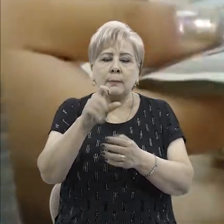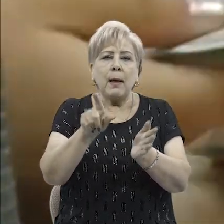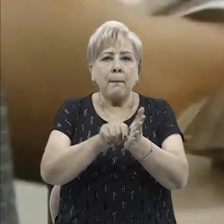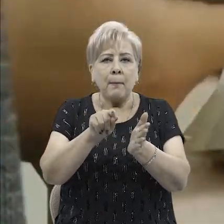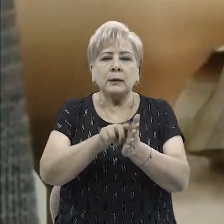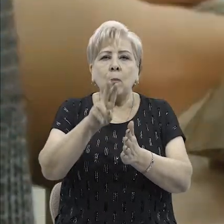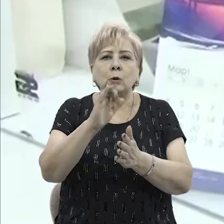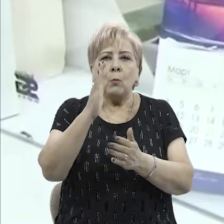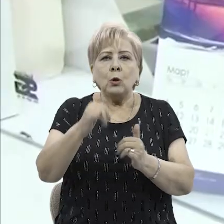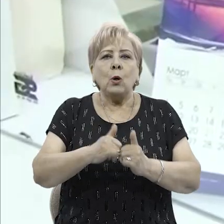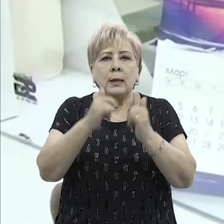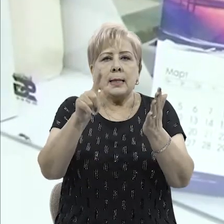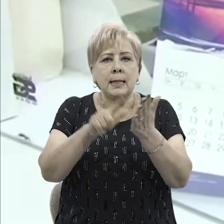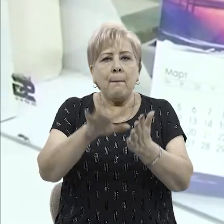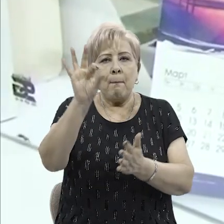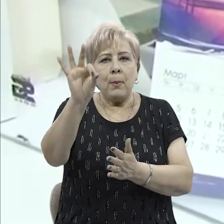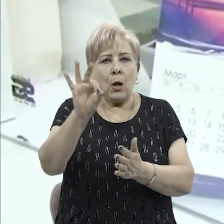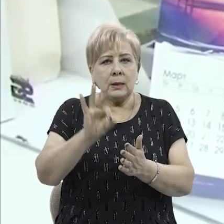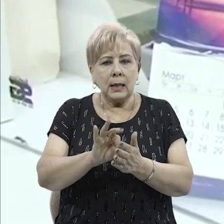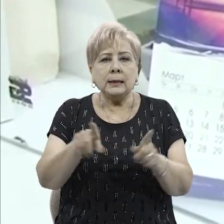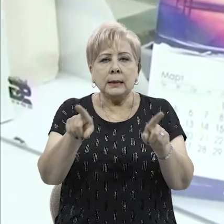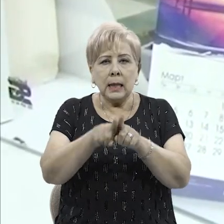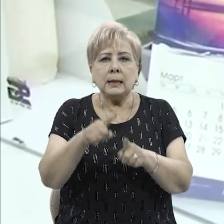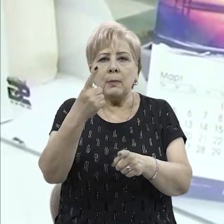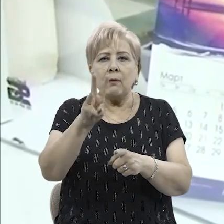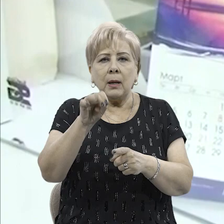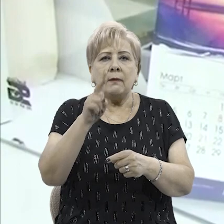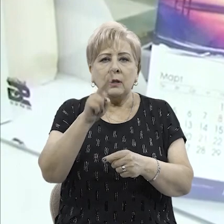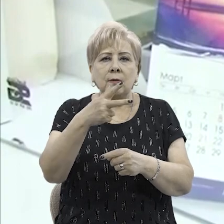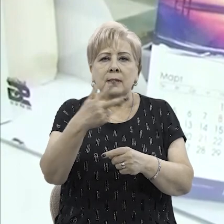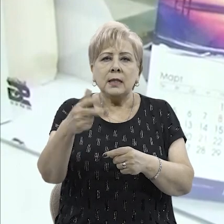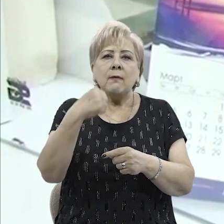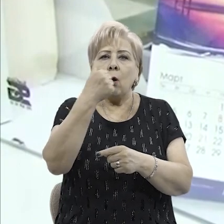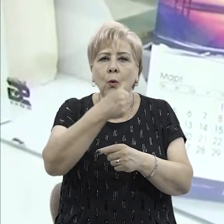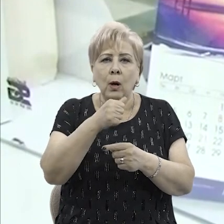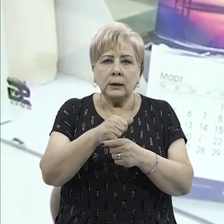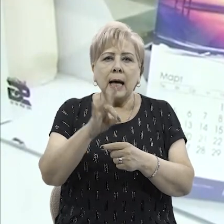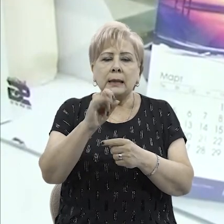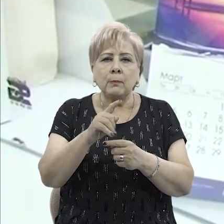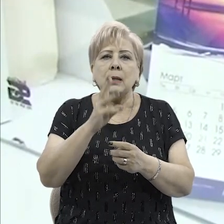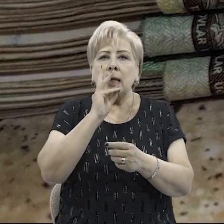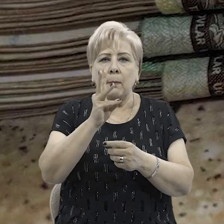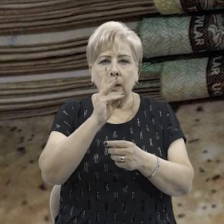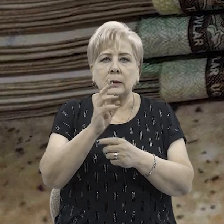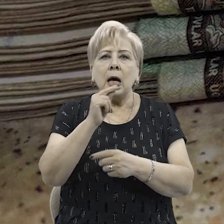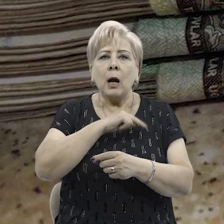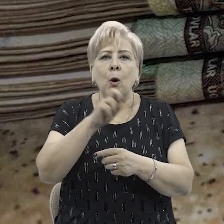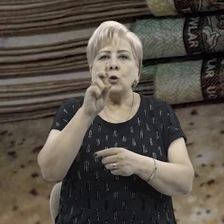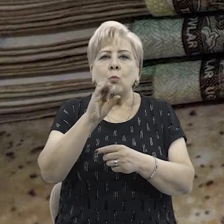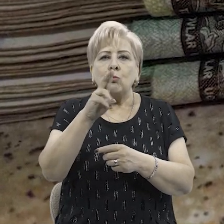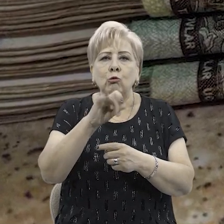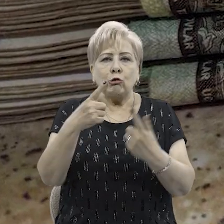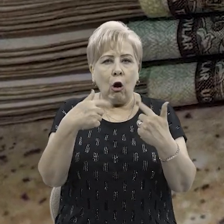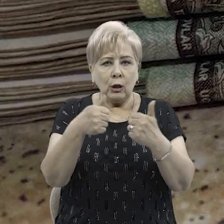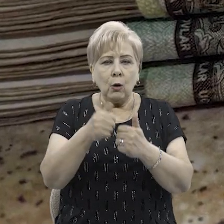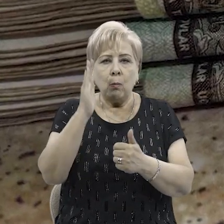пенсии и пособий будет увеличен на 7%. Также с 1 мая 2023 года размер заработной платы работникам бюджетных